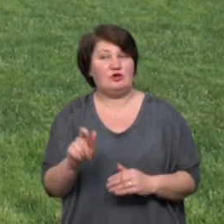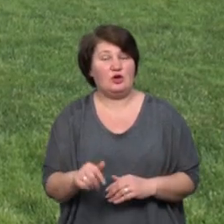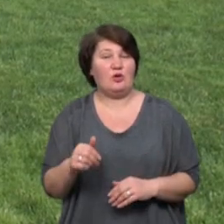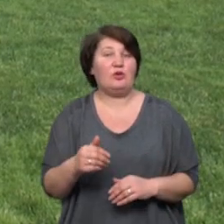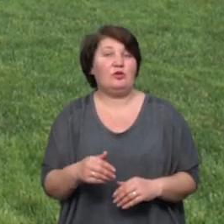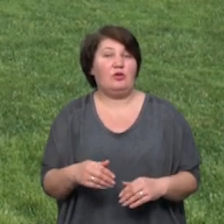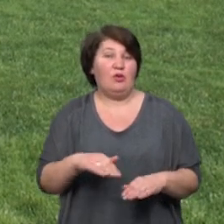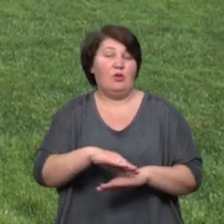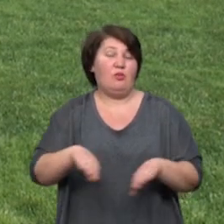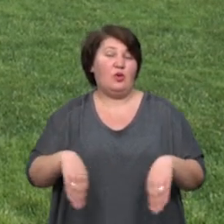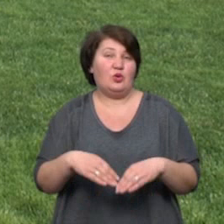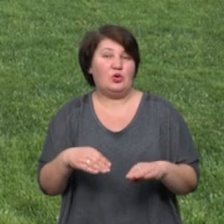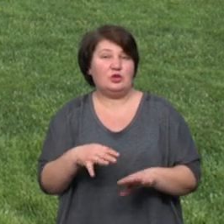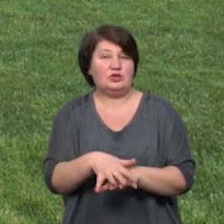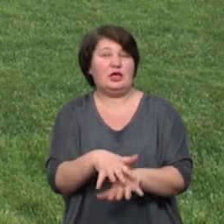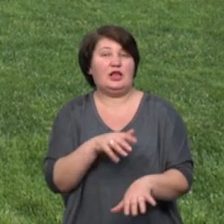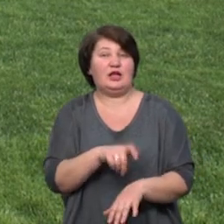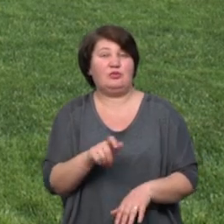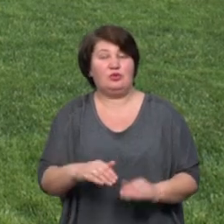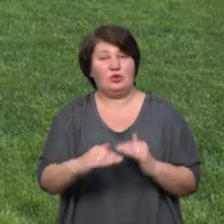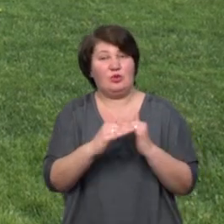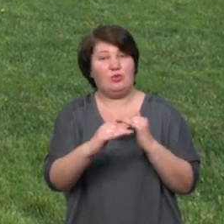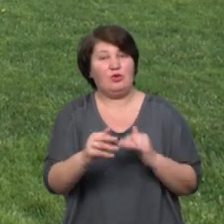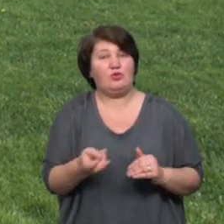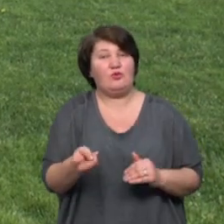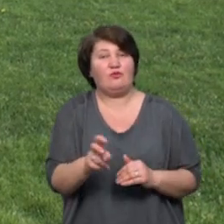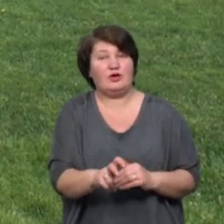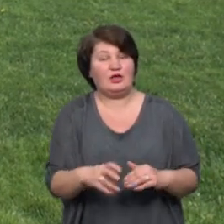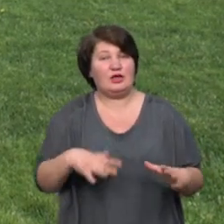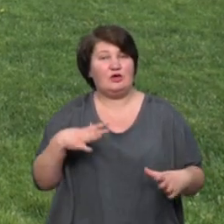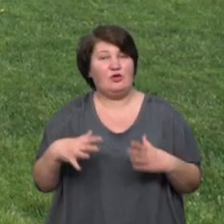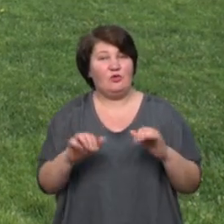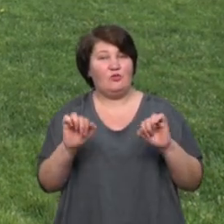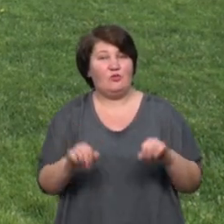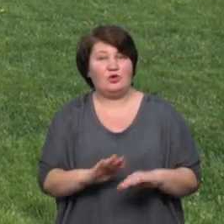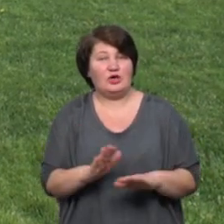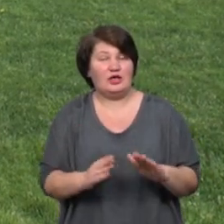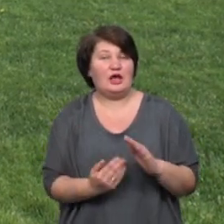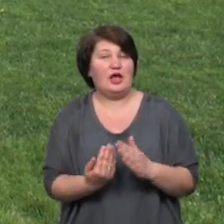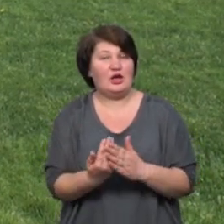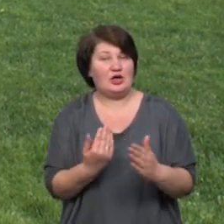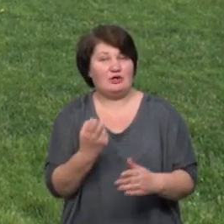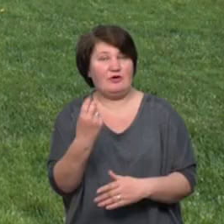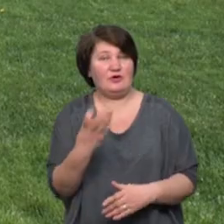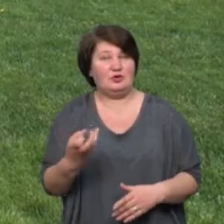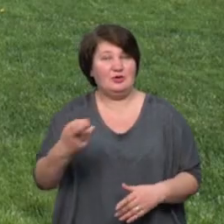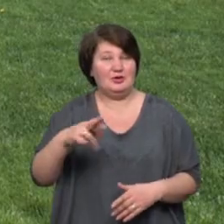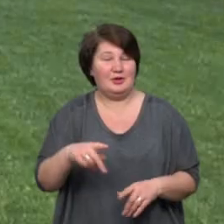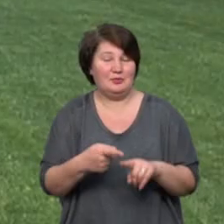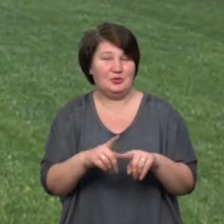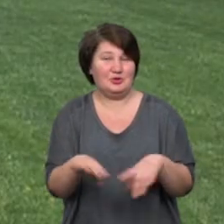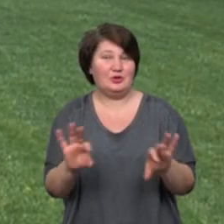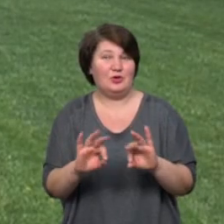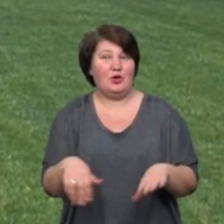порожні трибуни та поле. Вийти на стадіон, бодай для тренування, гравці зможуть не раніше, ніж 12 травня. Про це нам сьогодні розповів головний